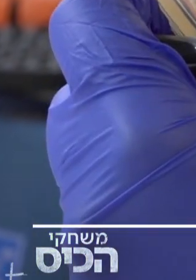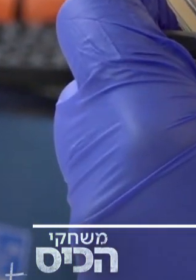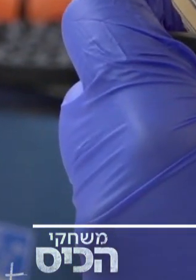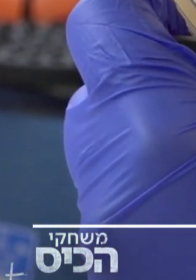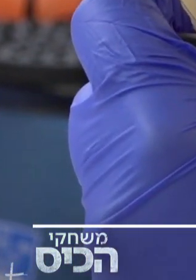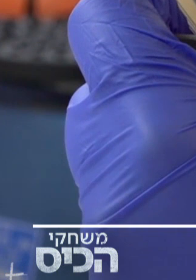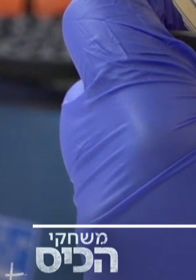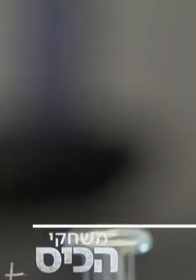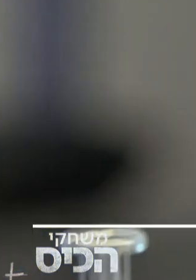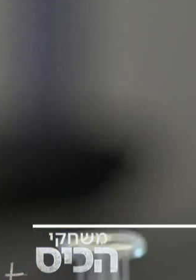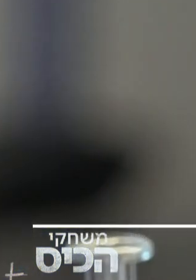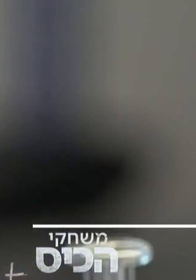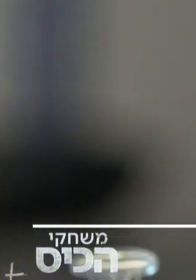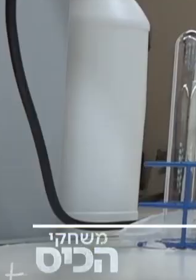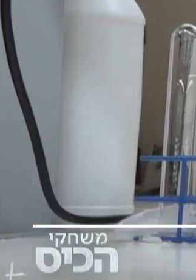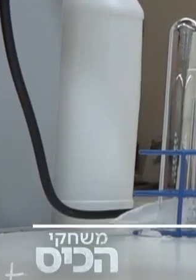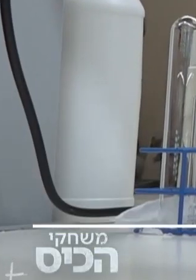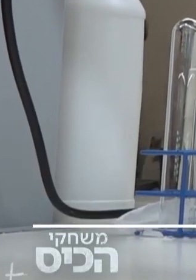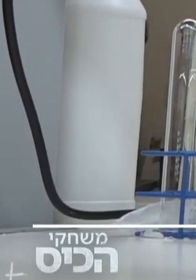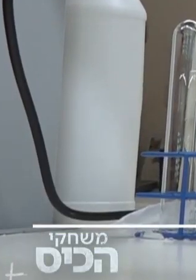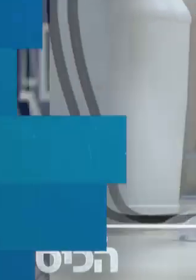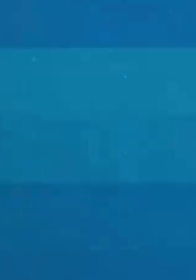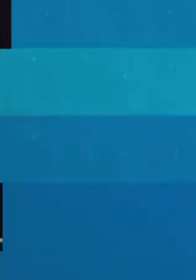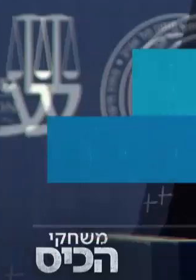רק לחסן שמונה מיליון אנשים, פחות או יותר.